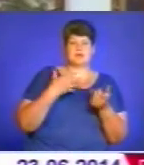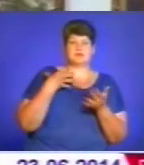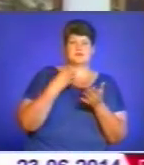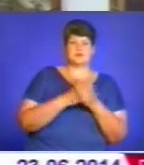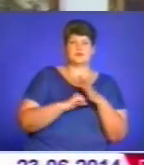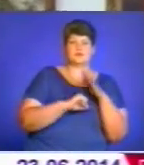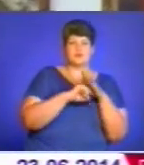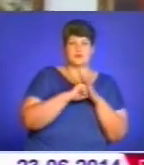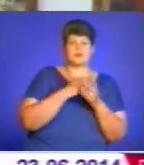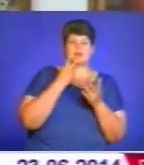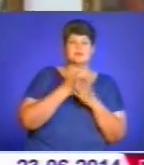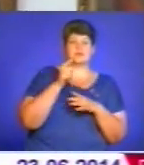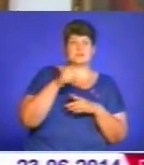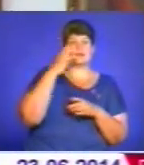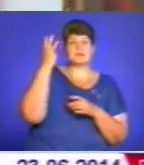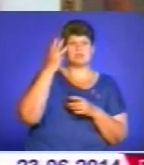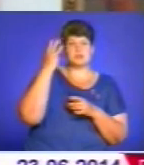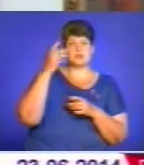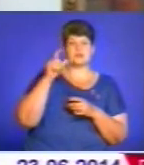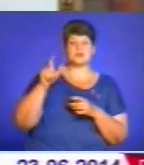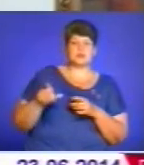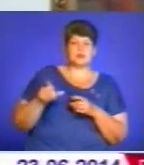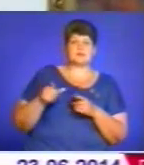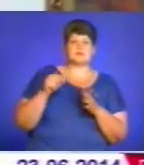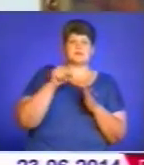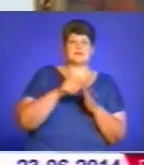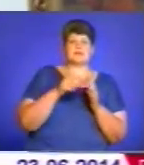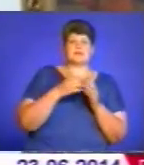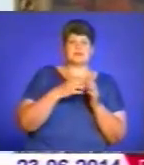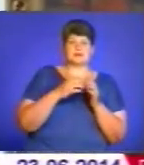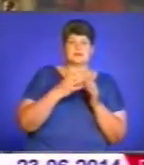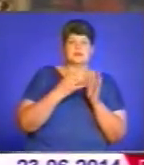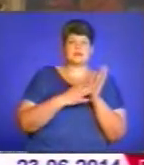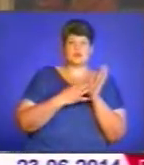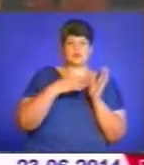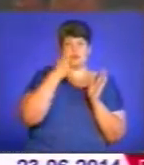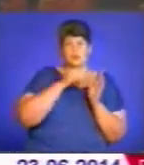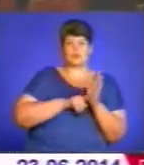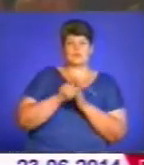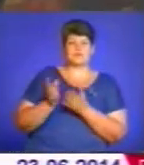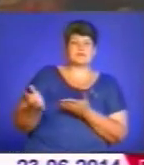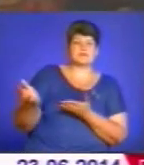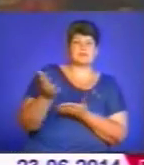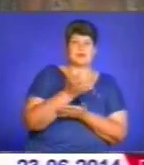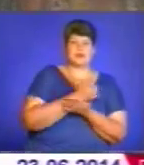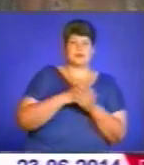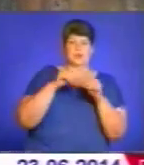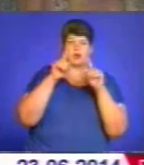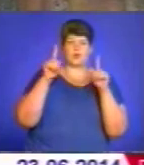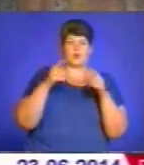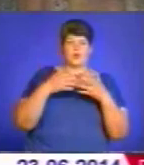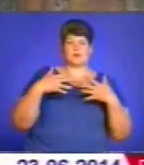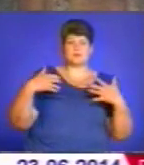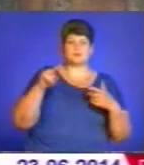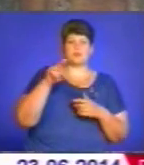Незважаючи на це, хмельничанин Олександр Чернов у середині 90-х років почав збирати колекцію подільських ікон. Їх